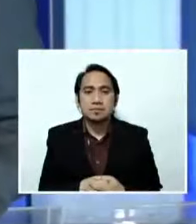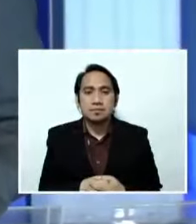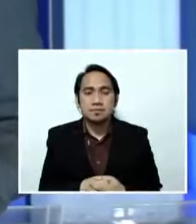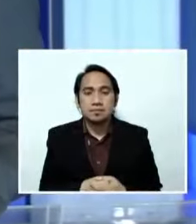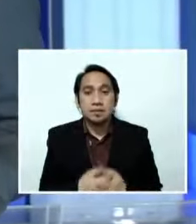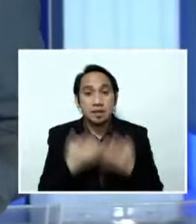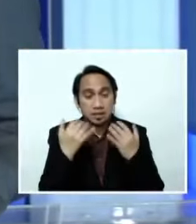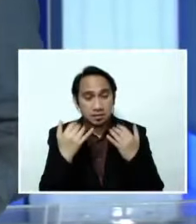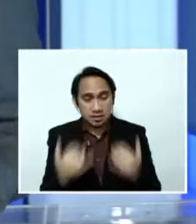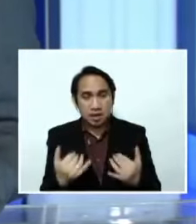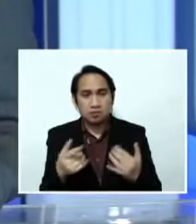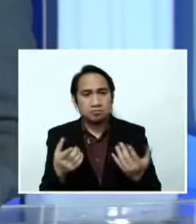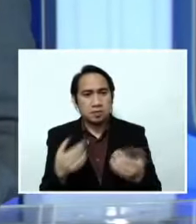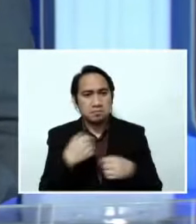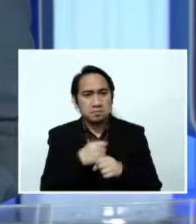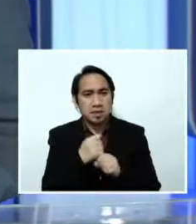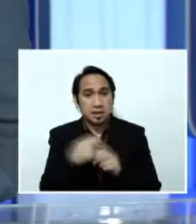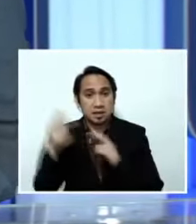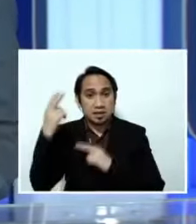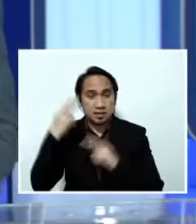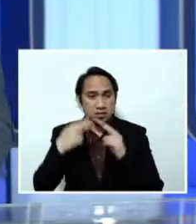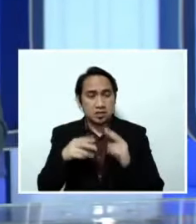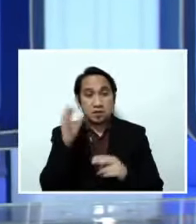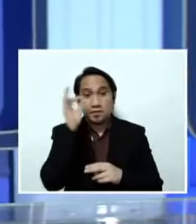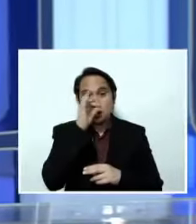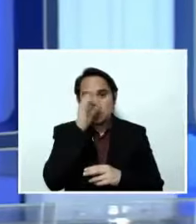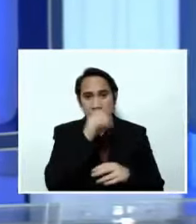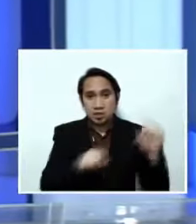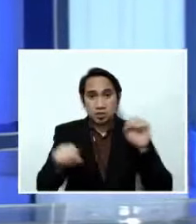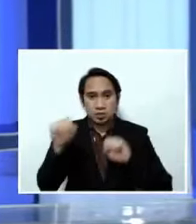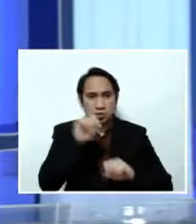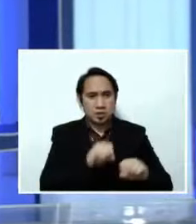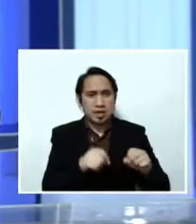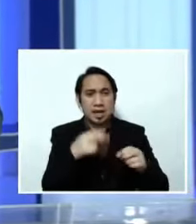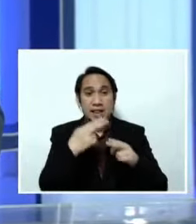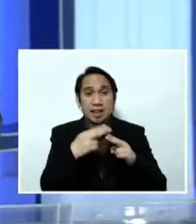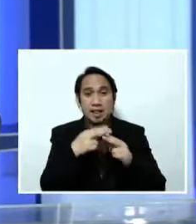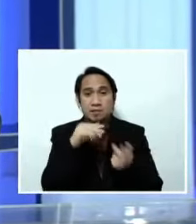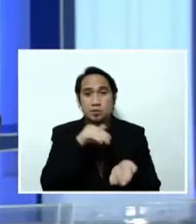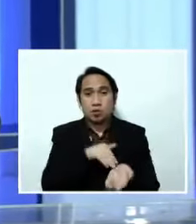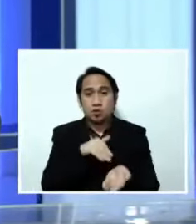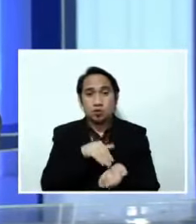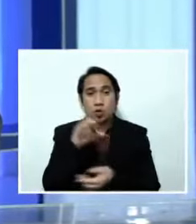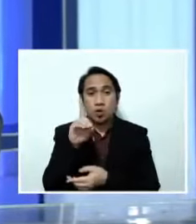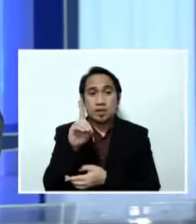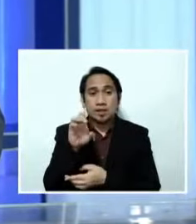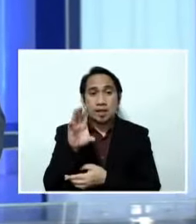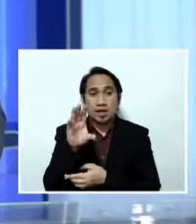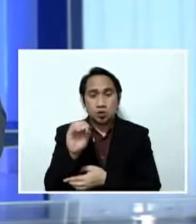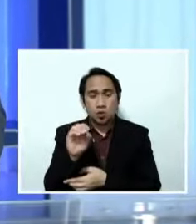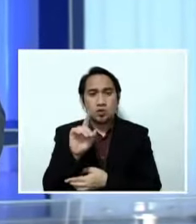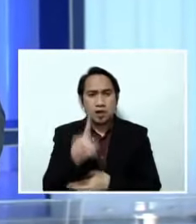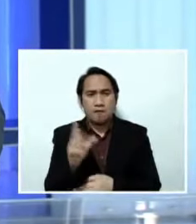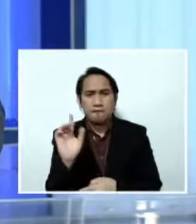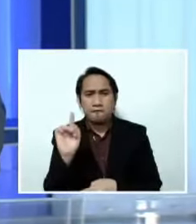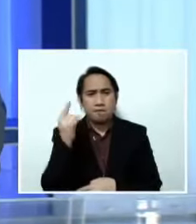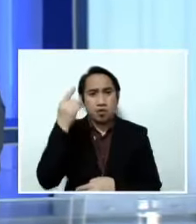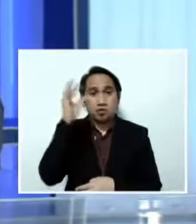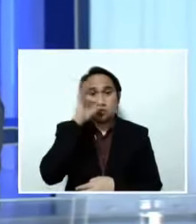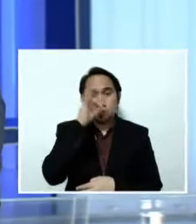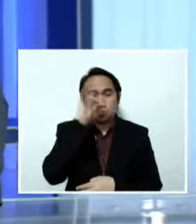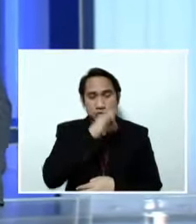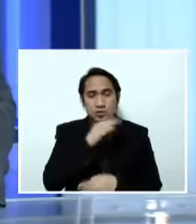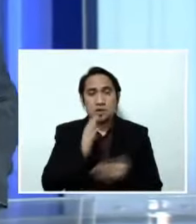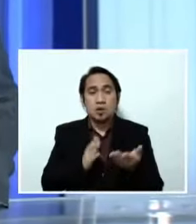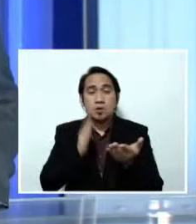Gumawa po ng kasaysayan ng Filipino scientist na si Dr. Deo Florence Onda bilang kauna-una ang Pinoy na nakarating sa